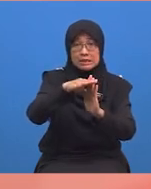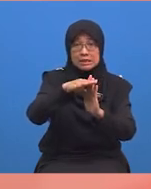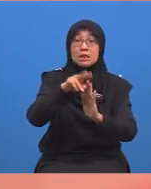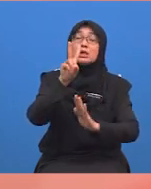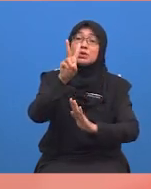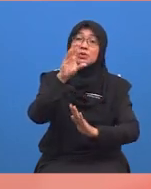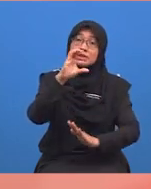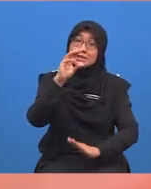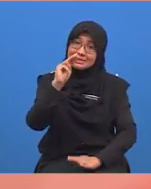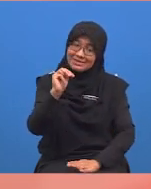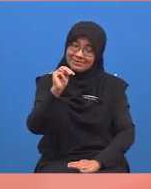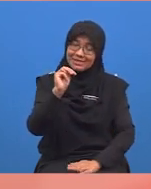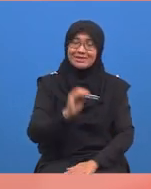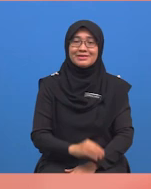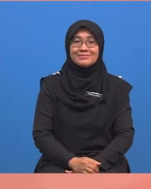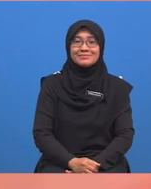sentimeter.